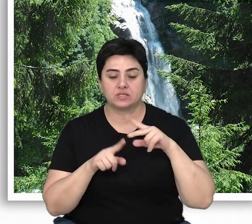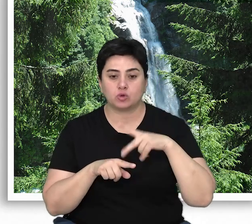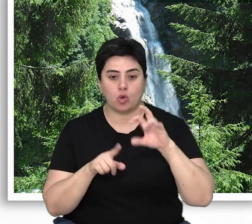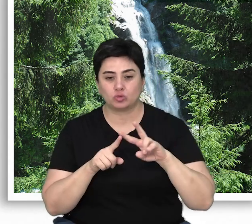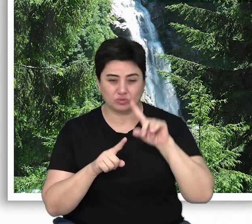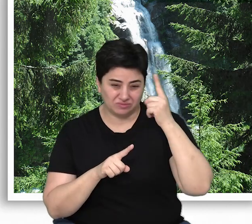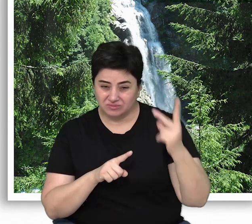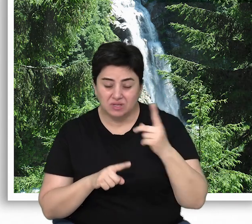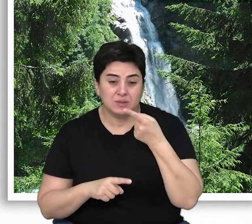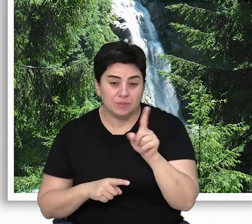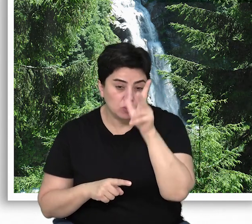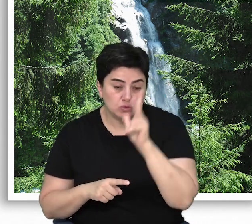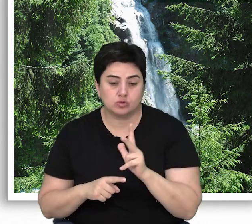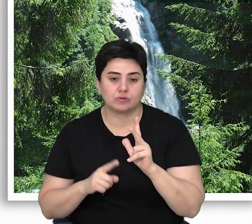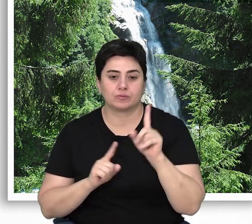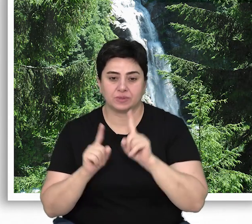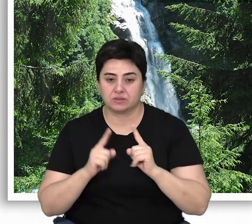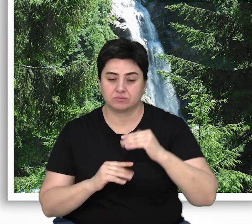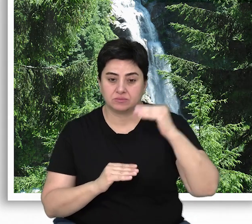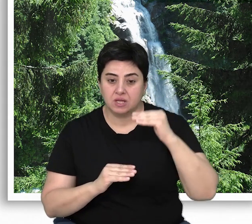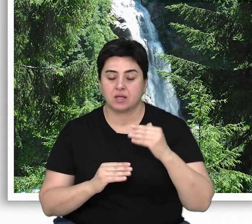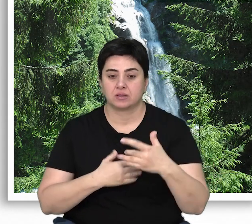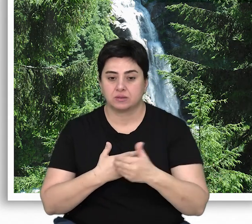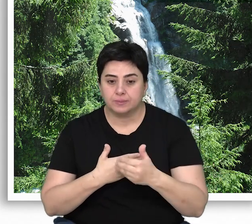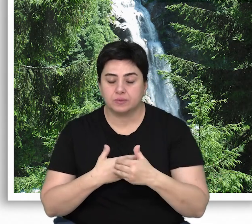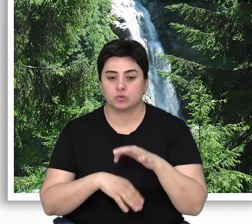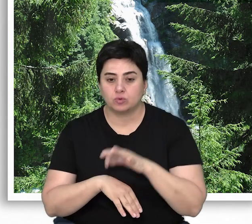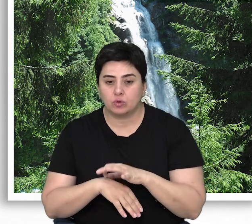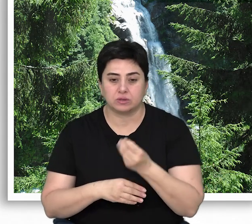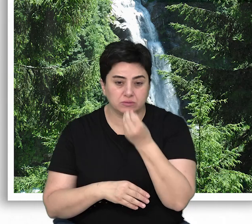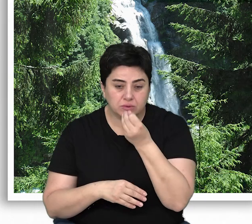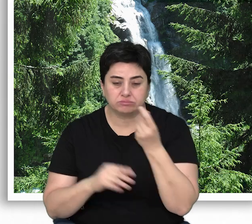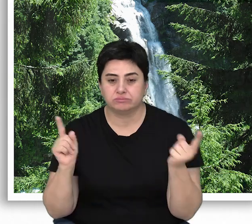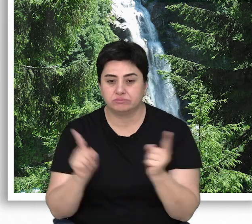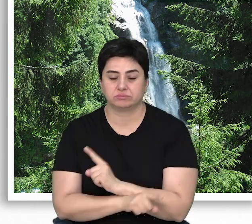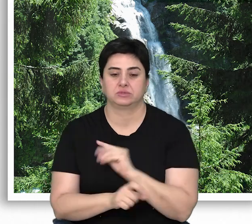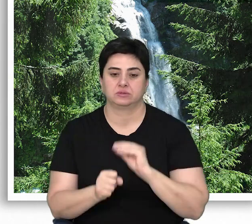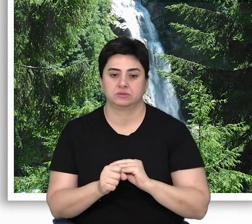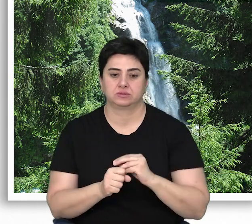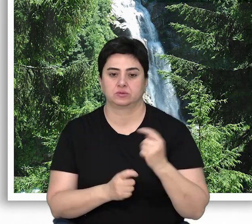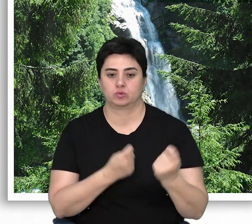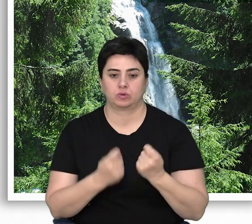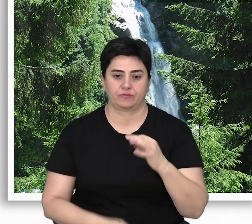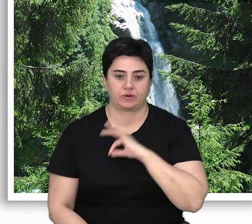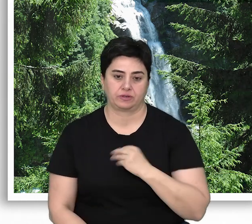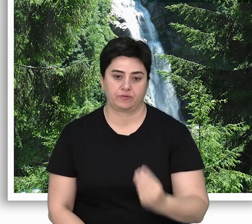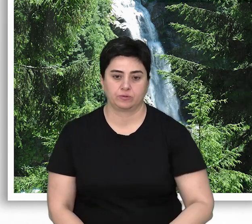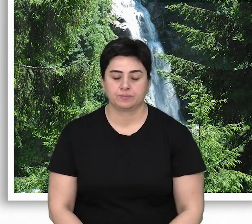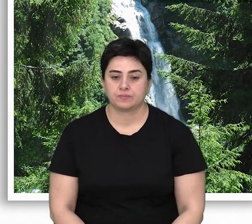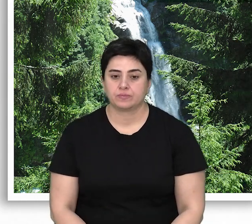havzasında, 1300'ün üzerinde bitki, tıpta, gıda üretiminde ve bunun gibi amaçlarla kullanılıyor.